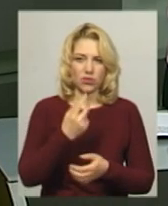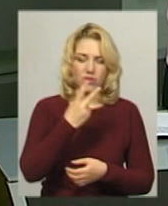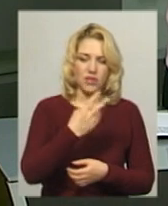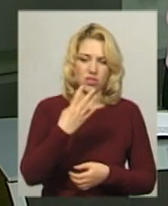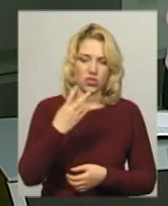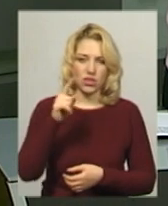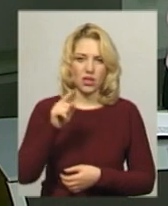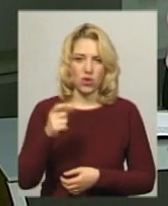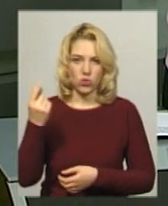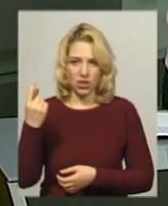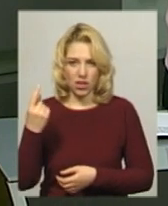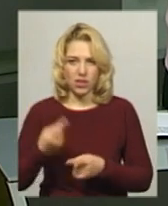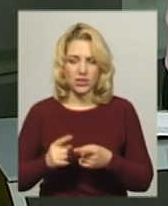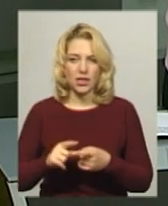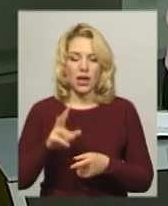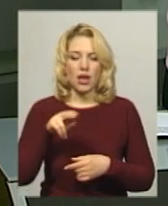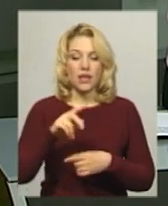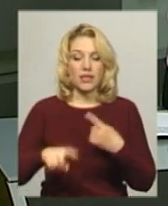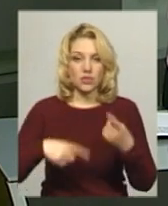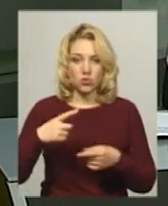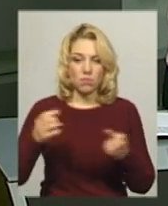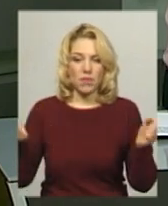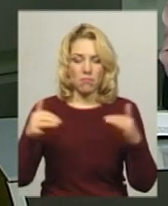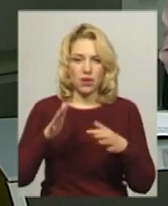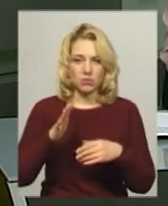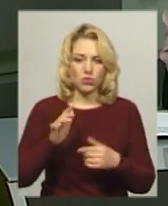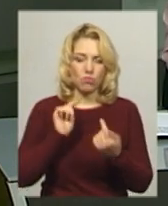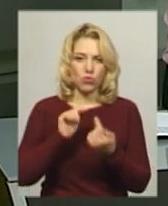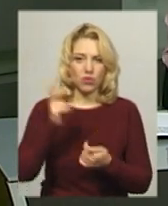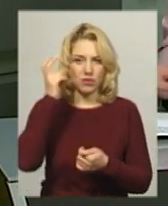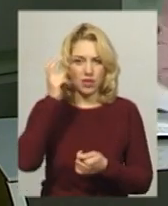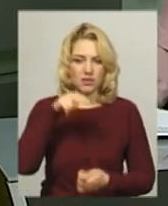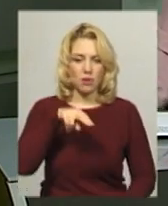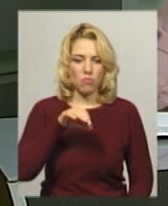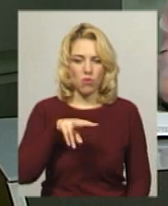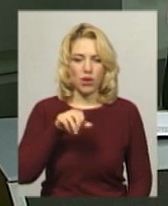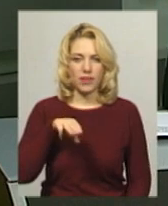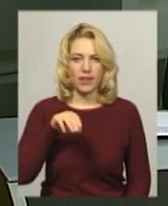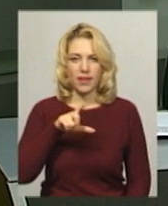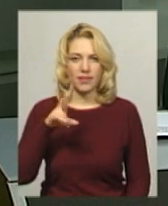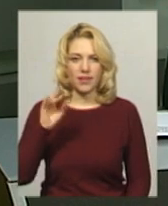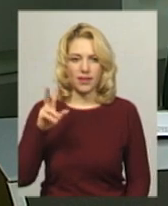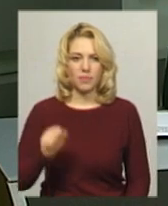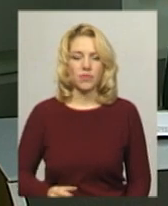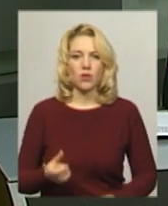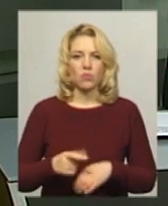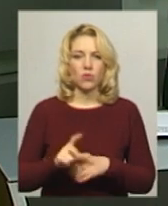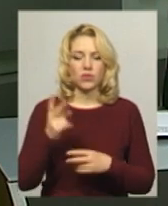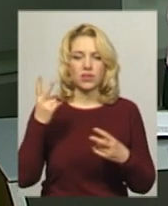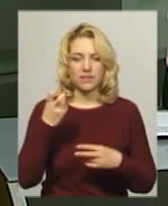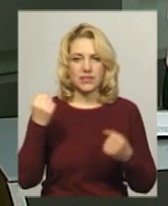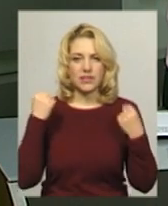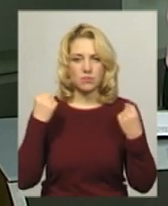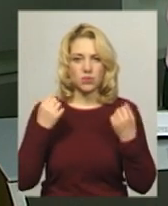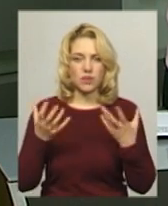За словами Олега Плохотнюка, наступний матч «Поділля» проведе проти Київської політехніки. Понад 200 спортсменів